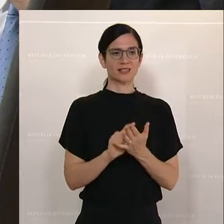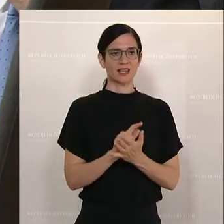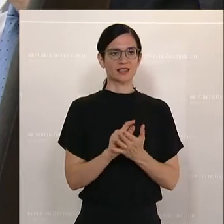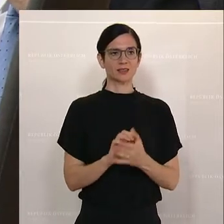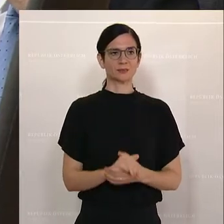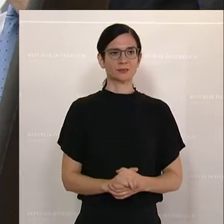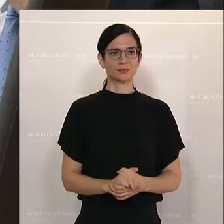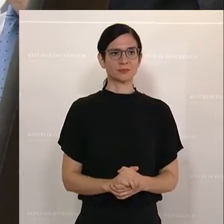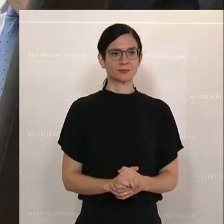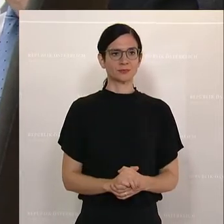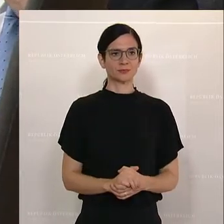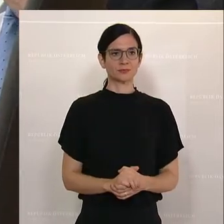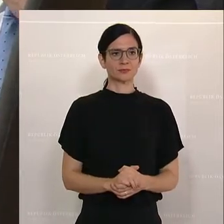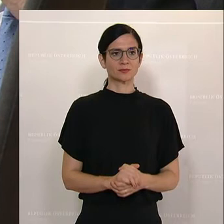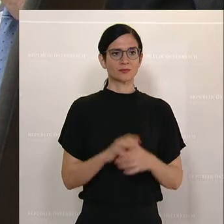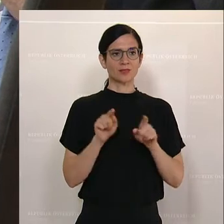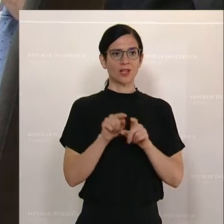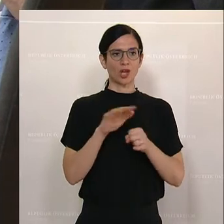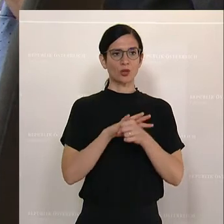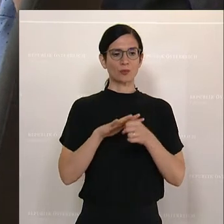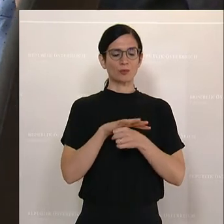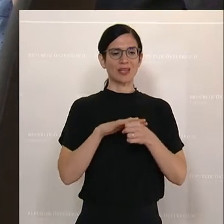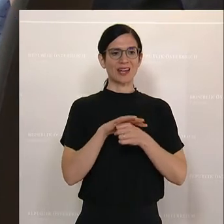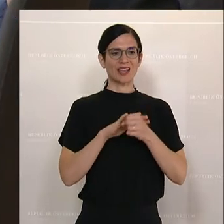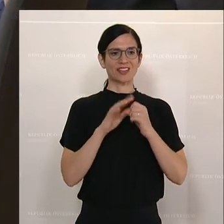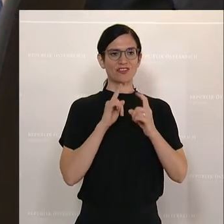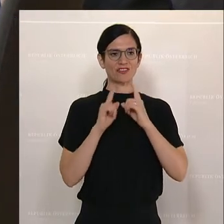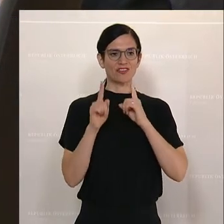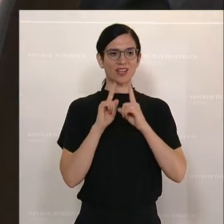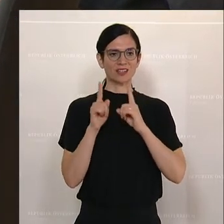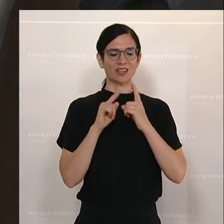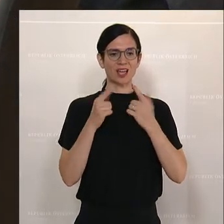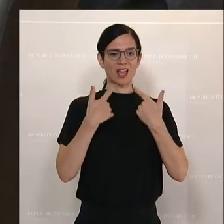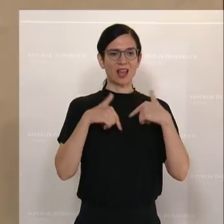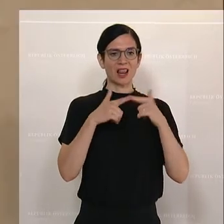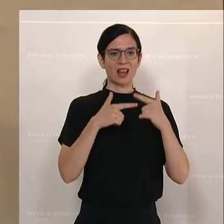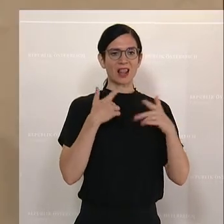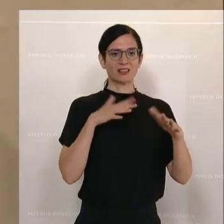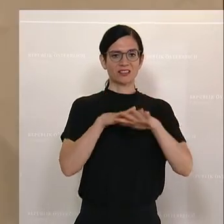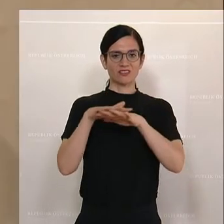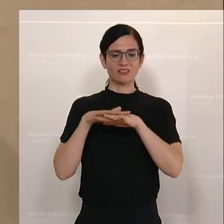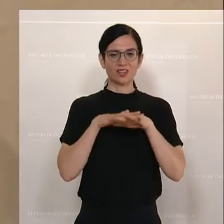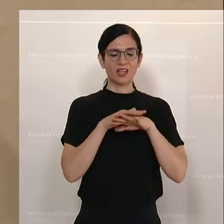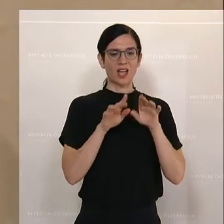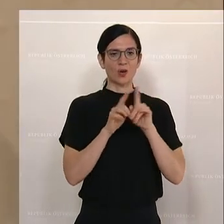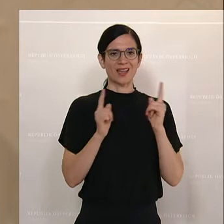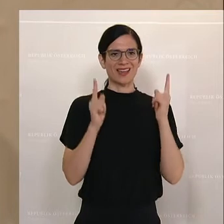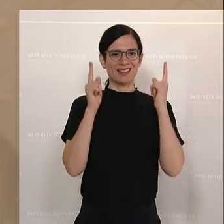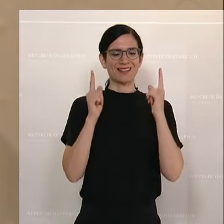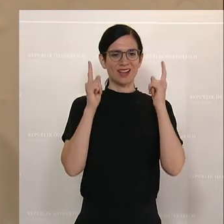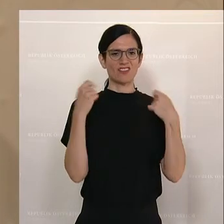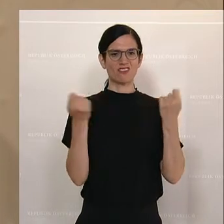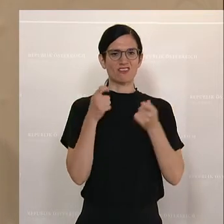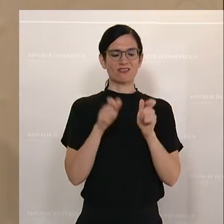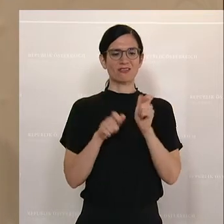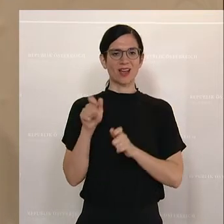Und genau auch in dem Bereich grenzüberschreitender Verkehr. Hier geht es um die Lkw-Fahrer, Fahrerinnen,